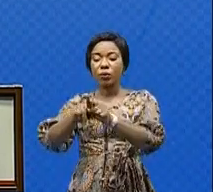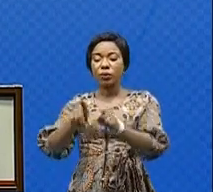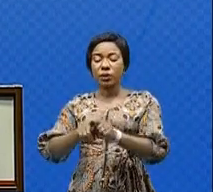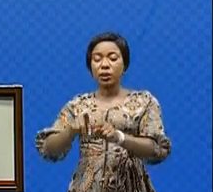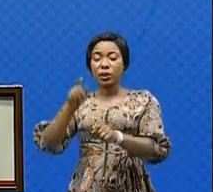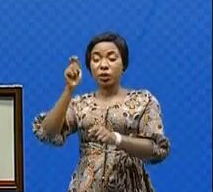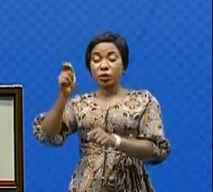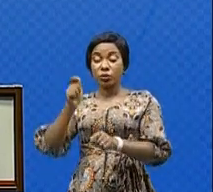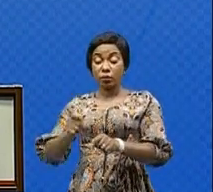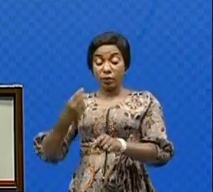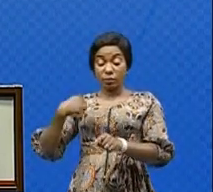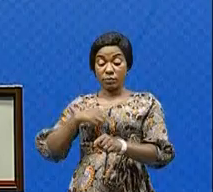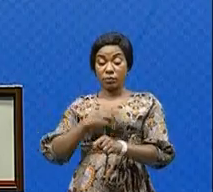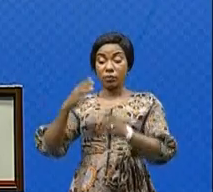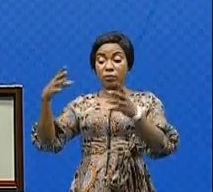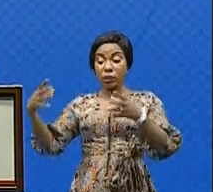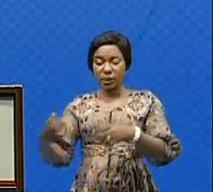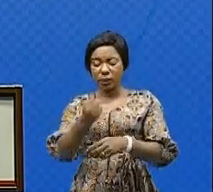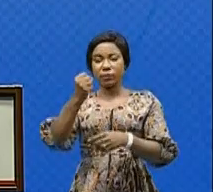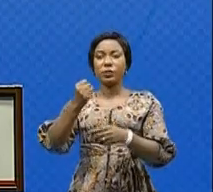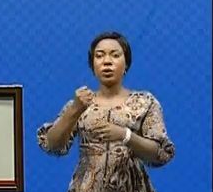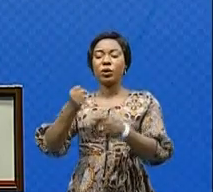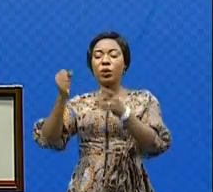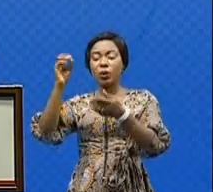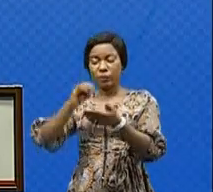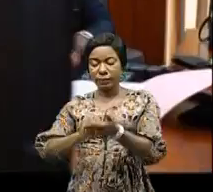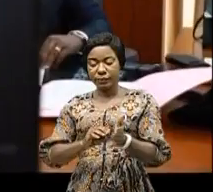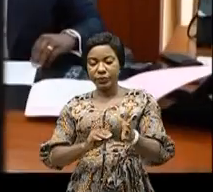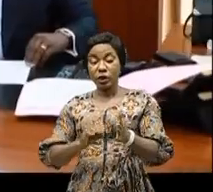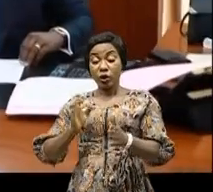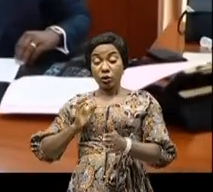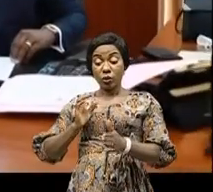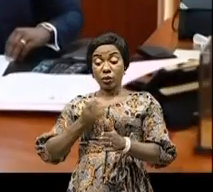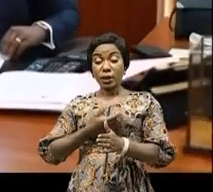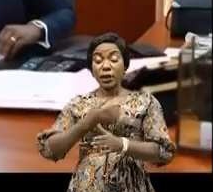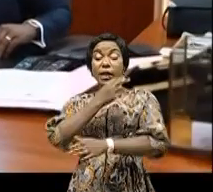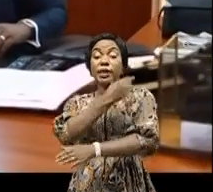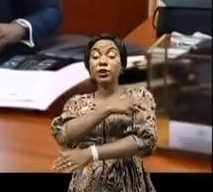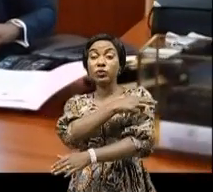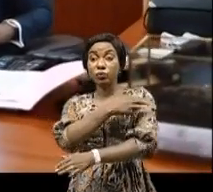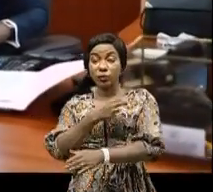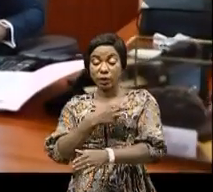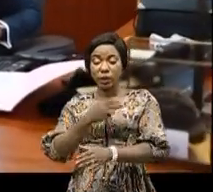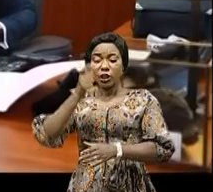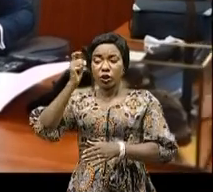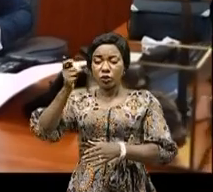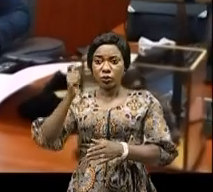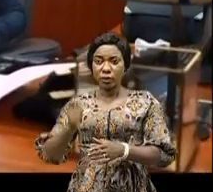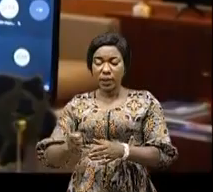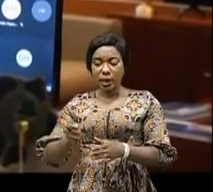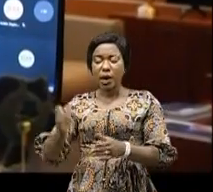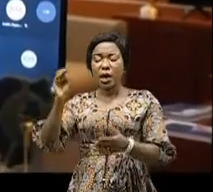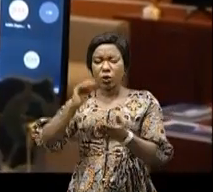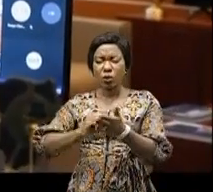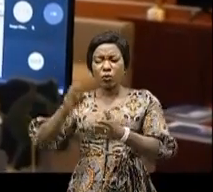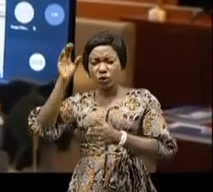Congo le pourchassent. Comme en Itourie, nos forces armées exercent une intense pression sur les ennemis de la paix